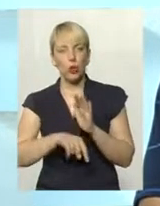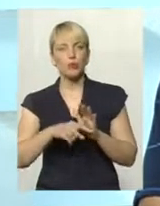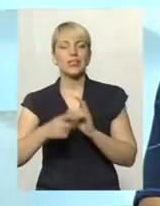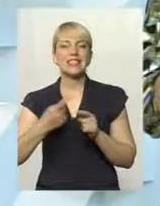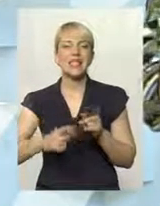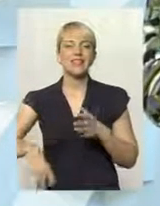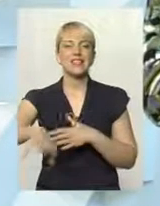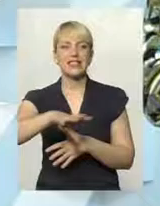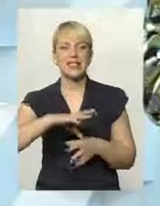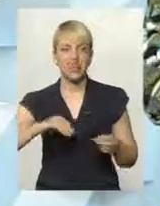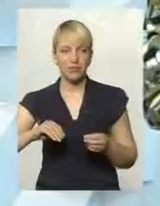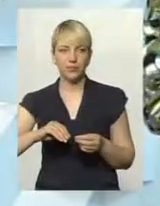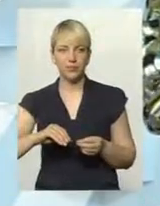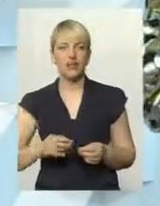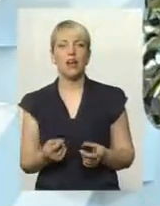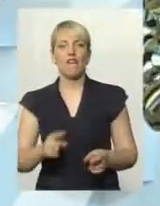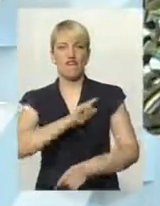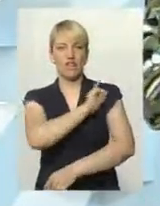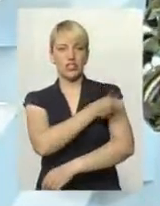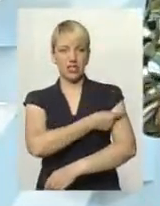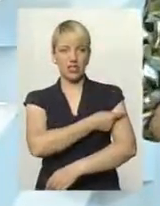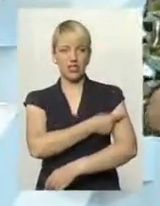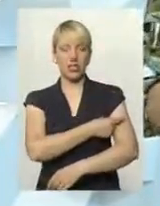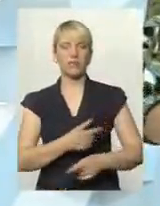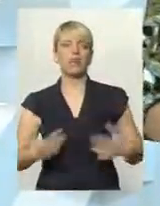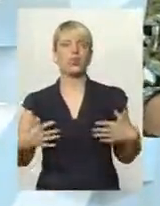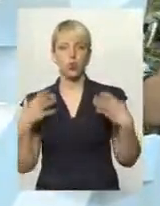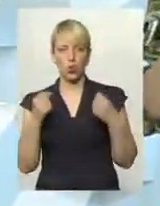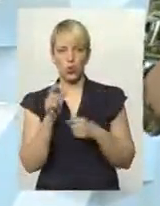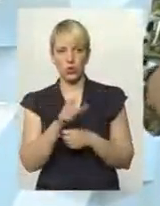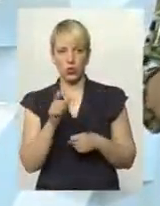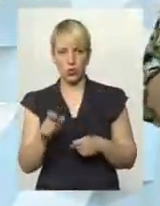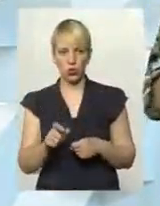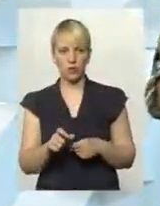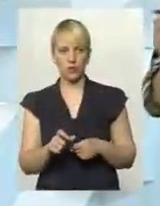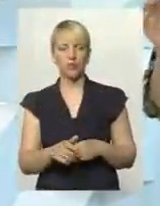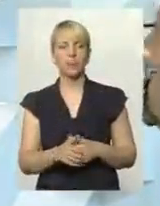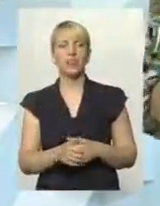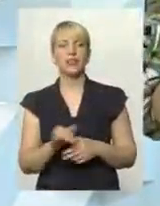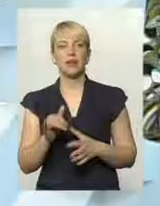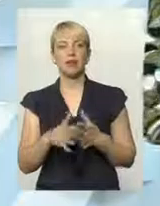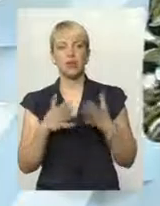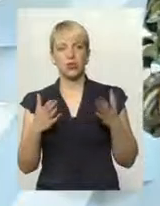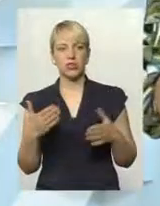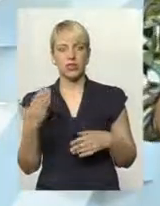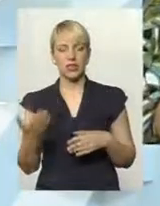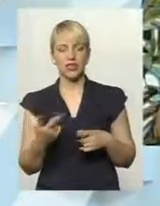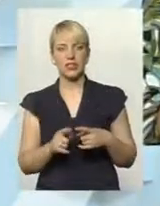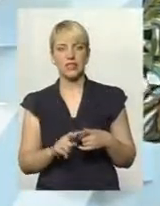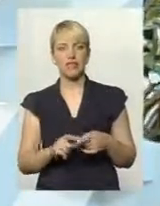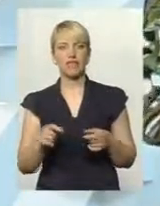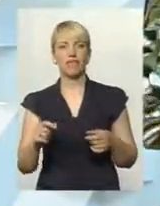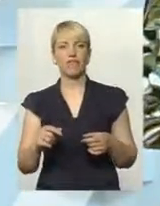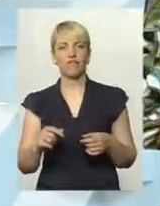фізично відносно здорові люди, в більшості військові,